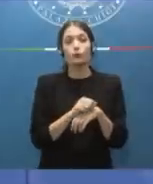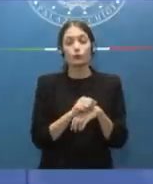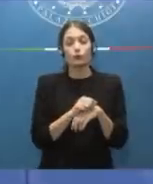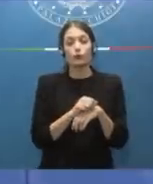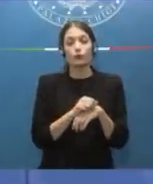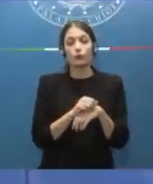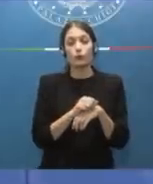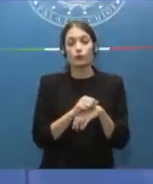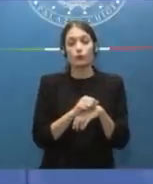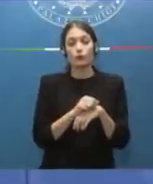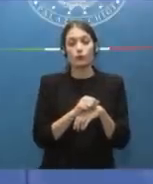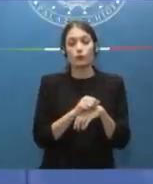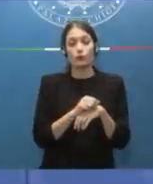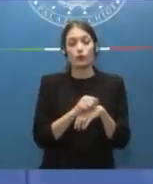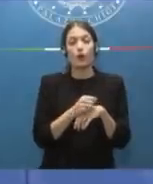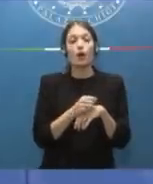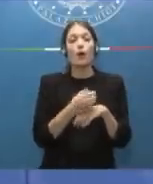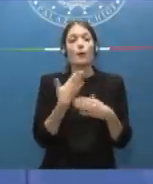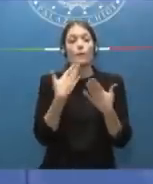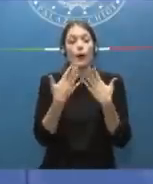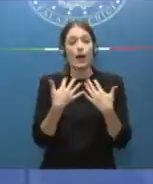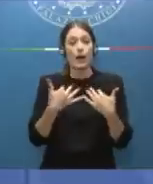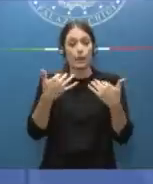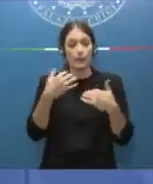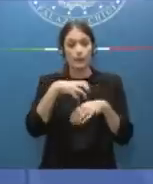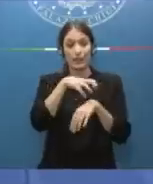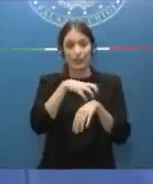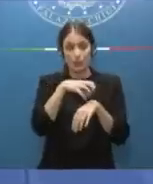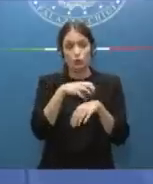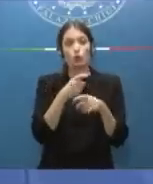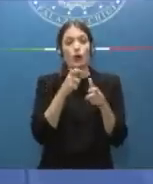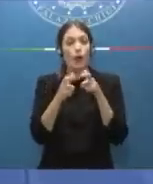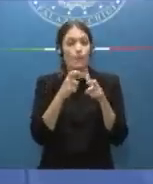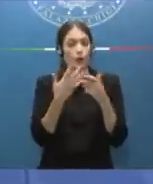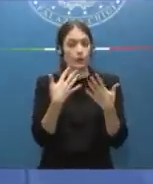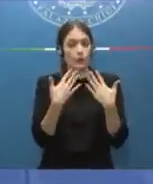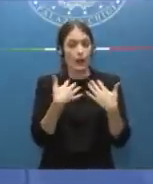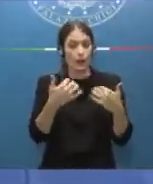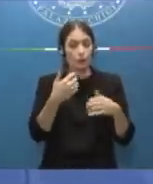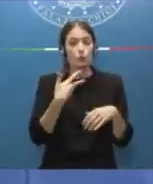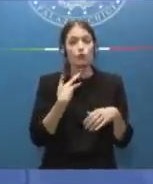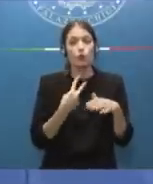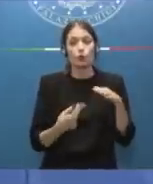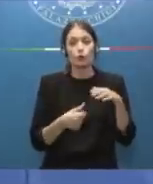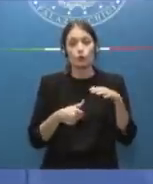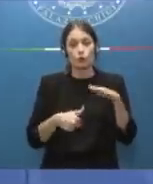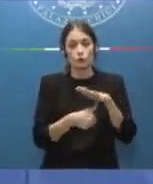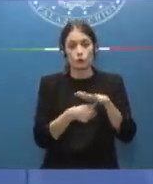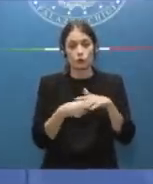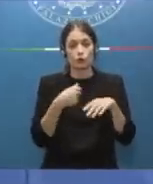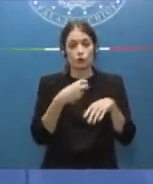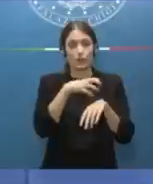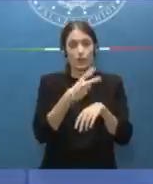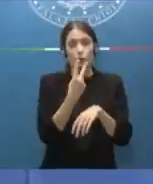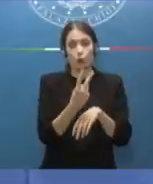Il Ministro dei Rapporti con il Parlamento avrà due sottosegretari, che sono Giuseppina Castiello e